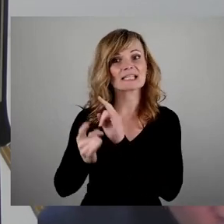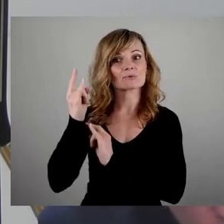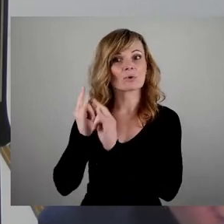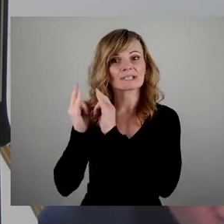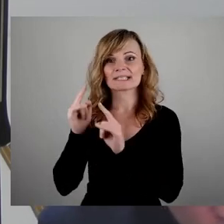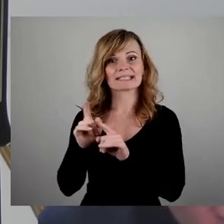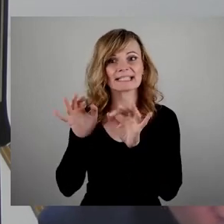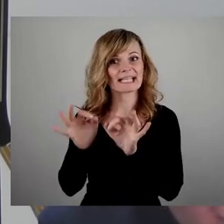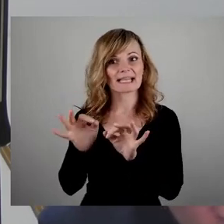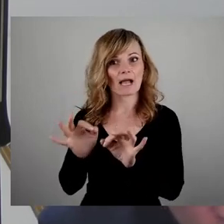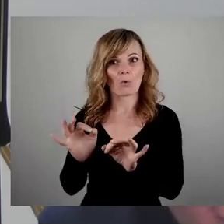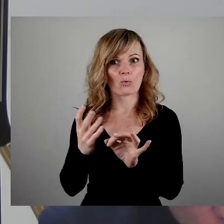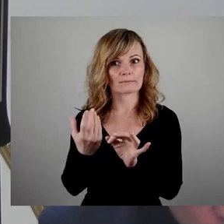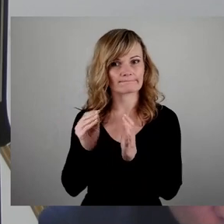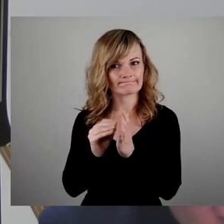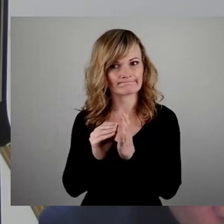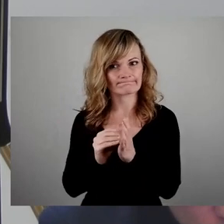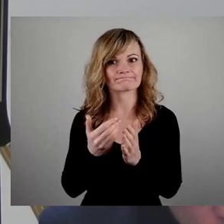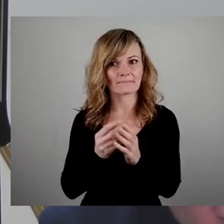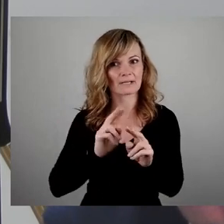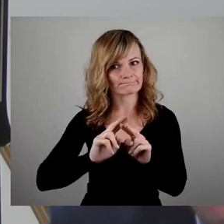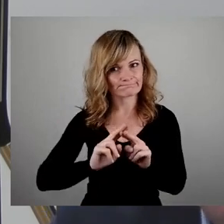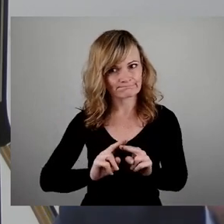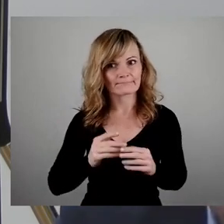das sozusagen war auch